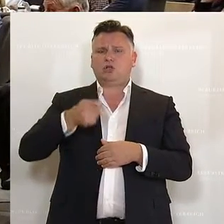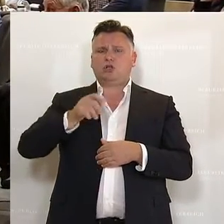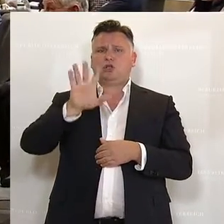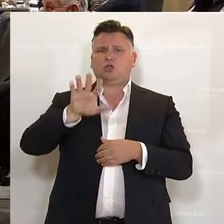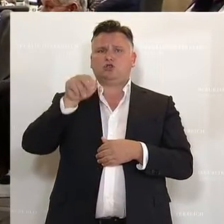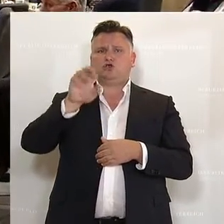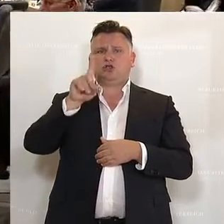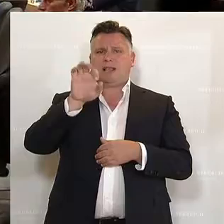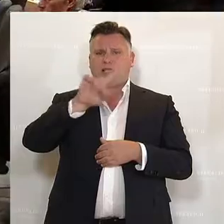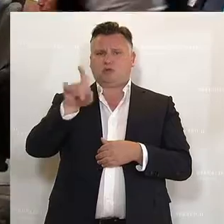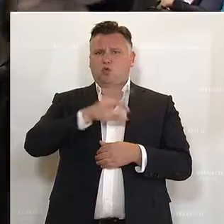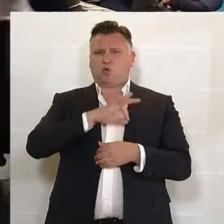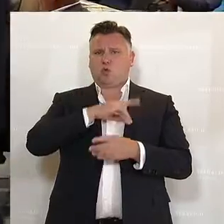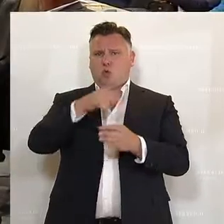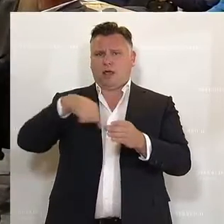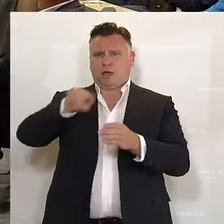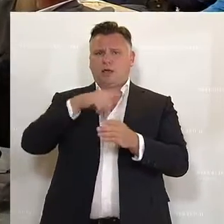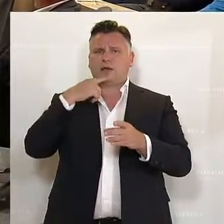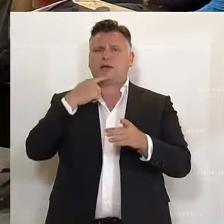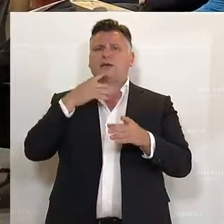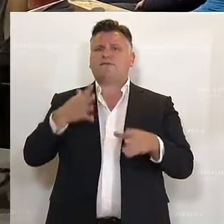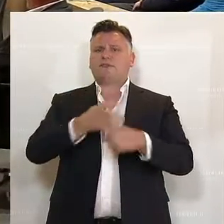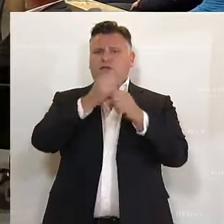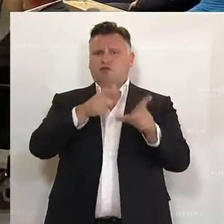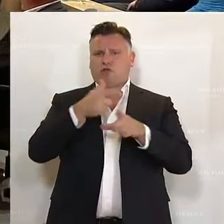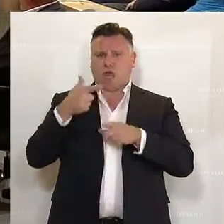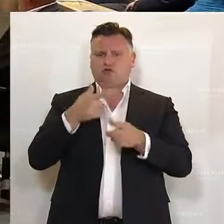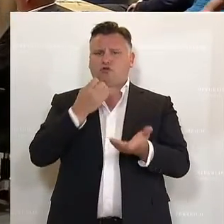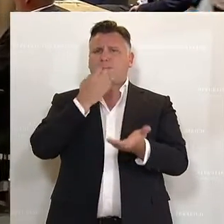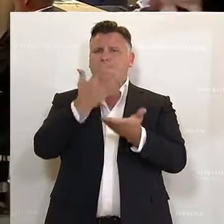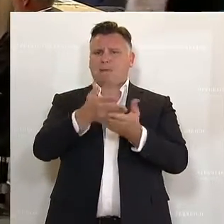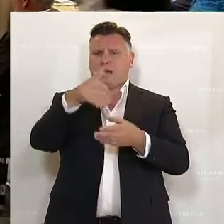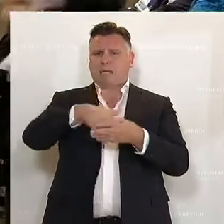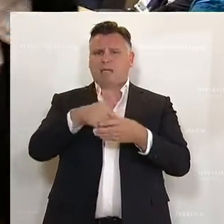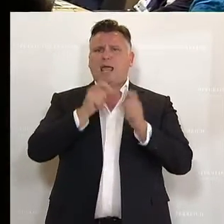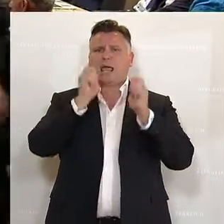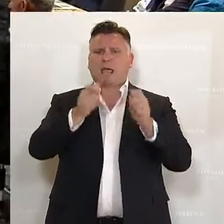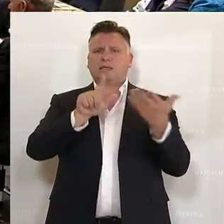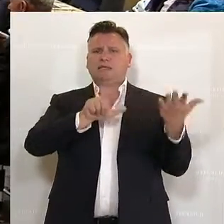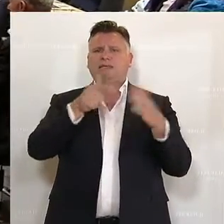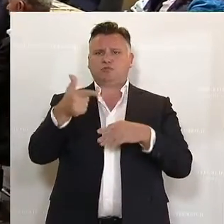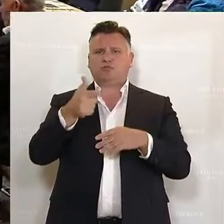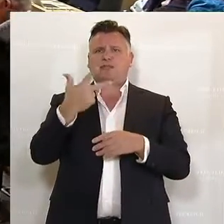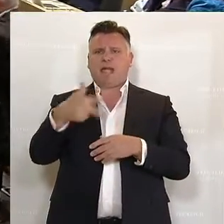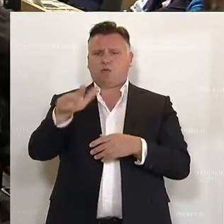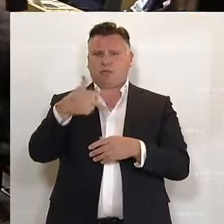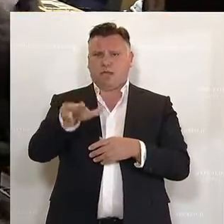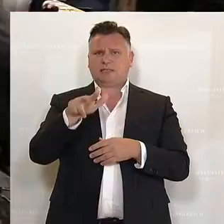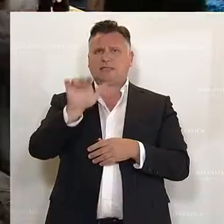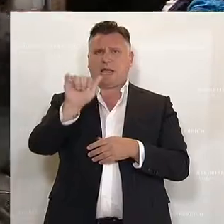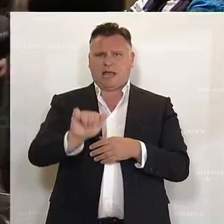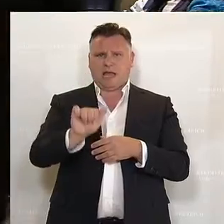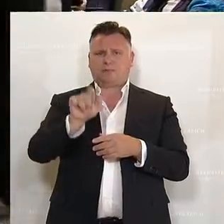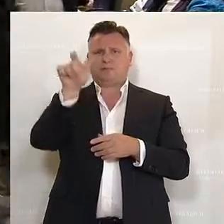Anschluss einer Debatte zum Dringlichen Antrag der SPÖ an der Bundeskanzler gibt es jetzt noch eine kurze Debatte, und zwar beziehungsweise über